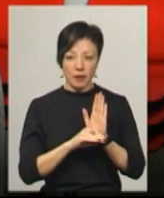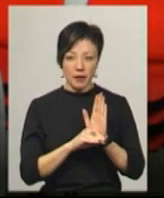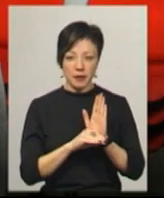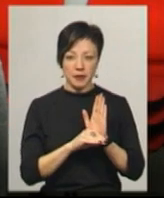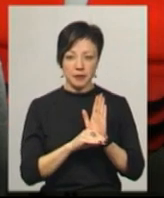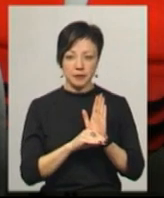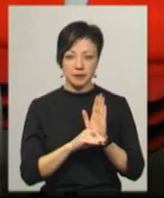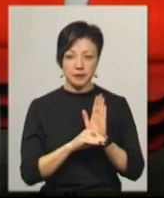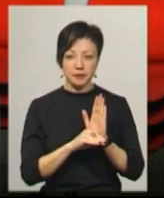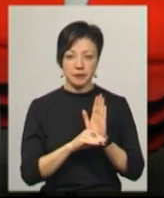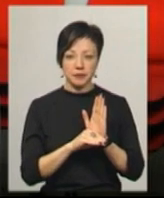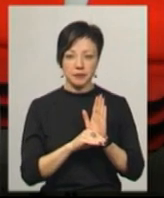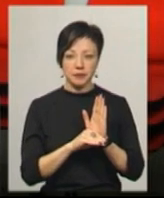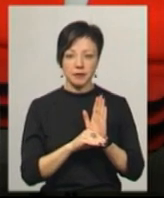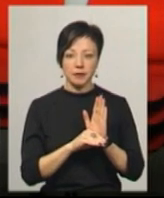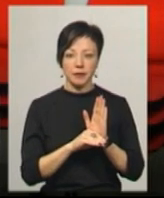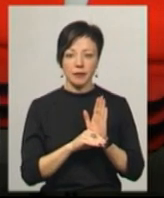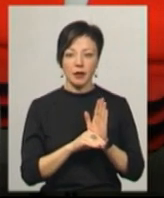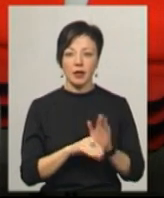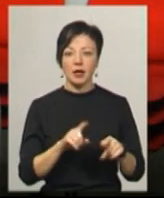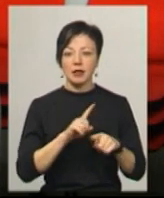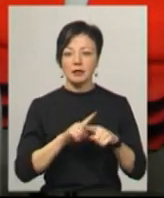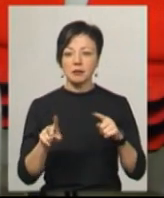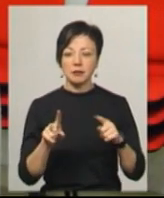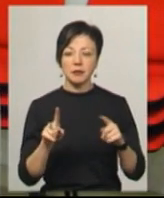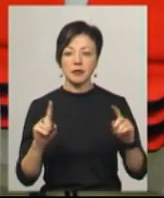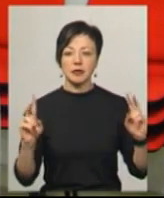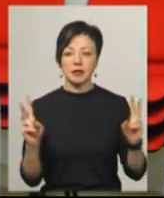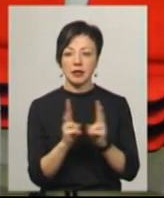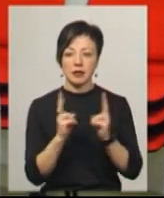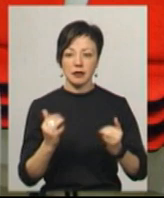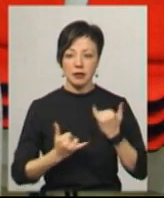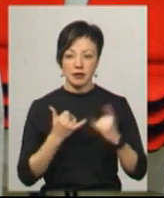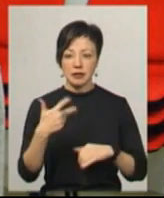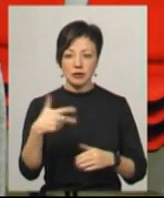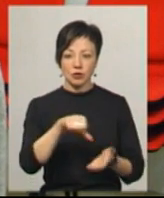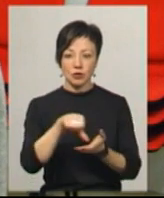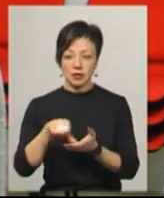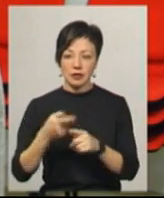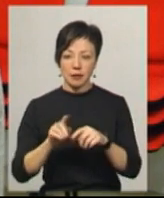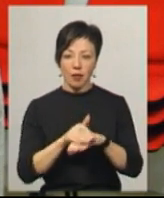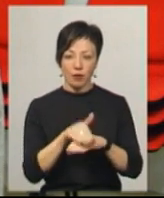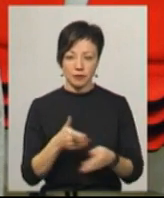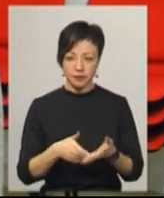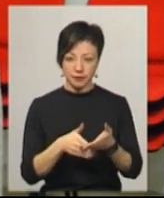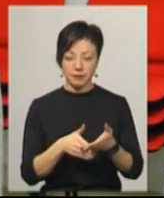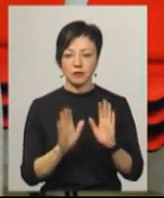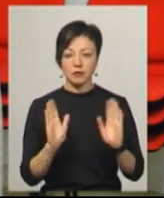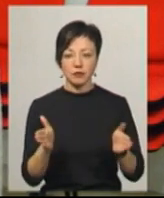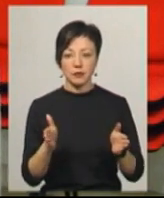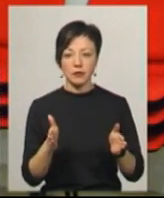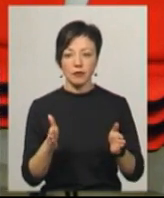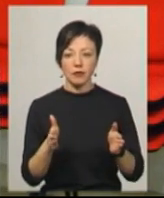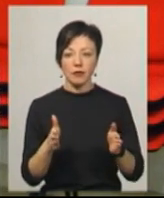спіддейтинг. Цей спіддейтинг буде благодійний, всі учасники, це планується 30 учасників, будуть